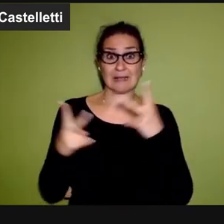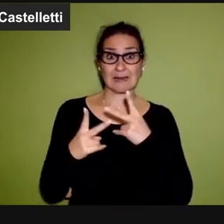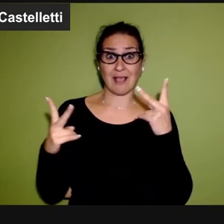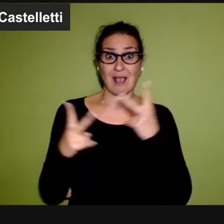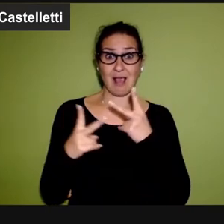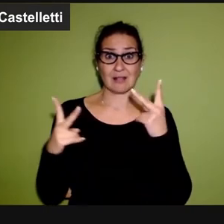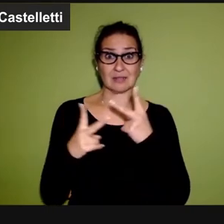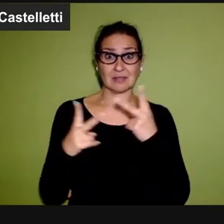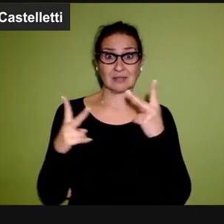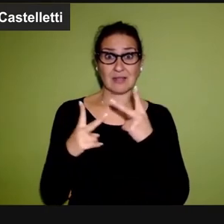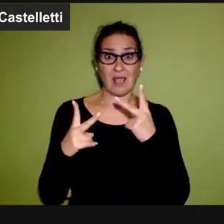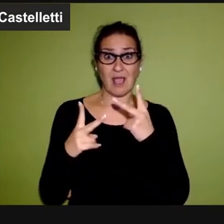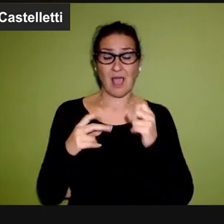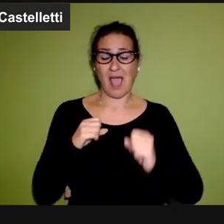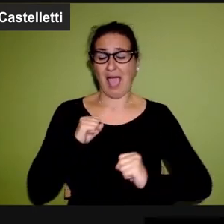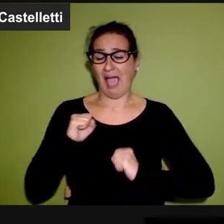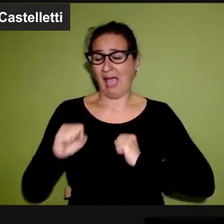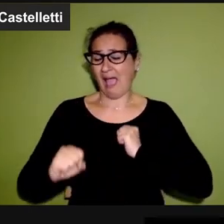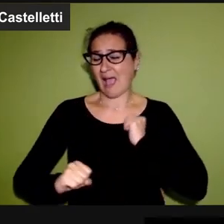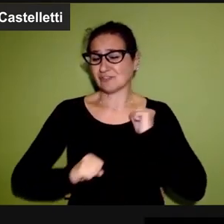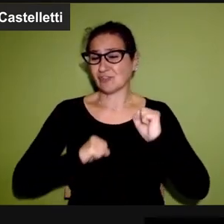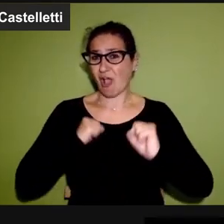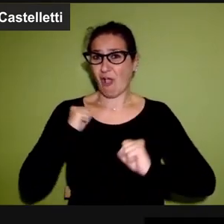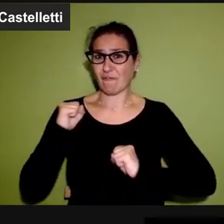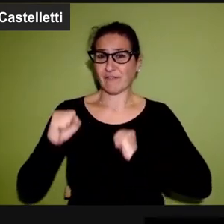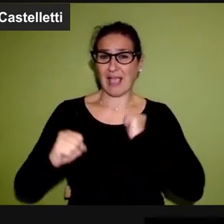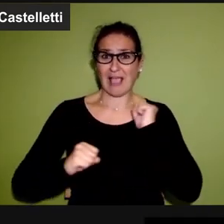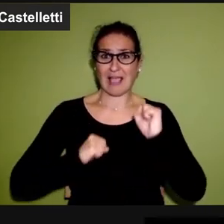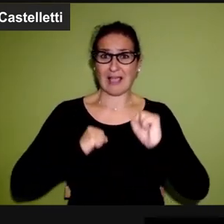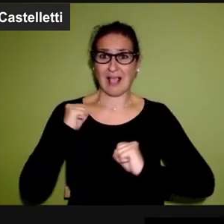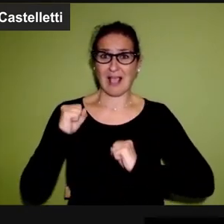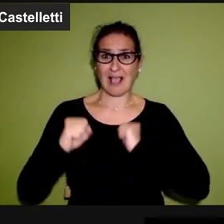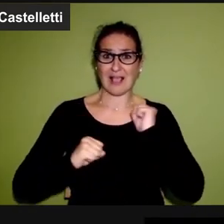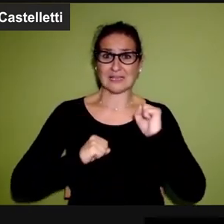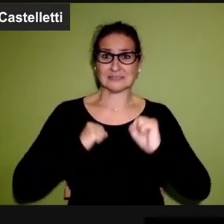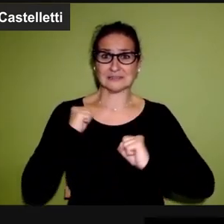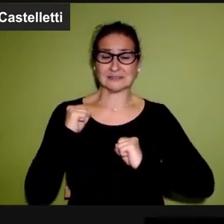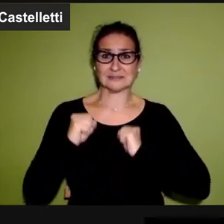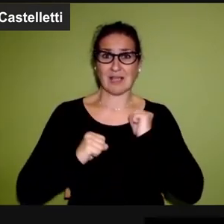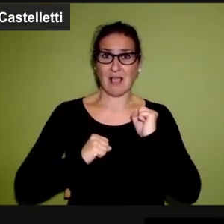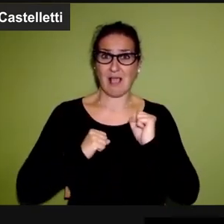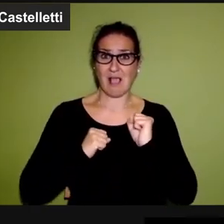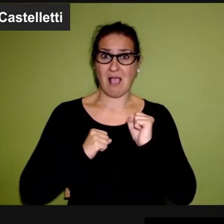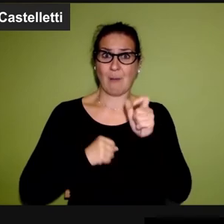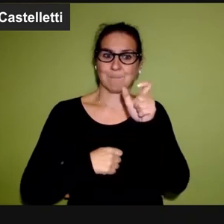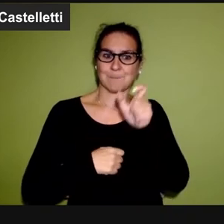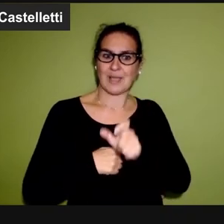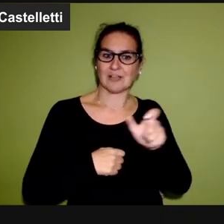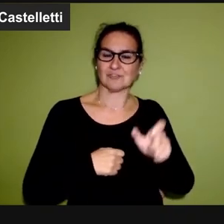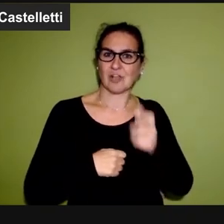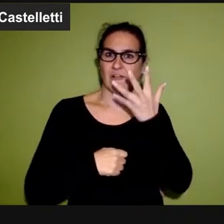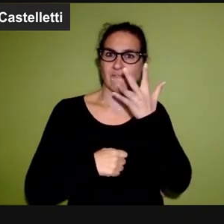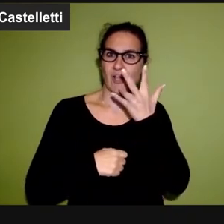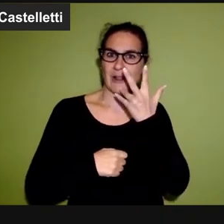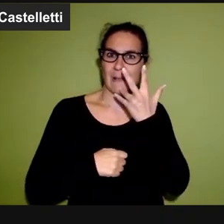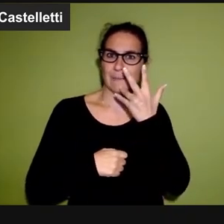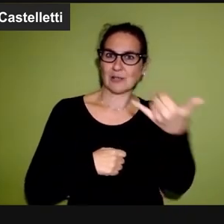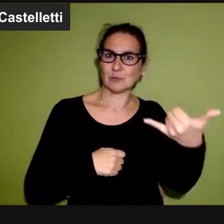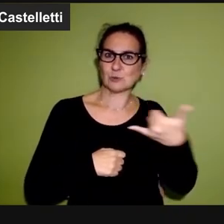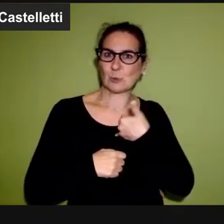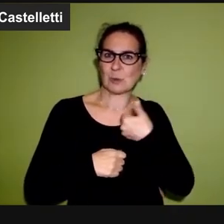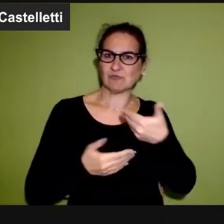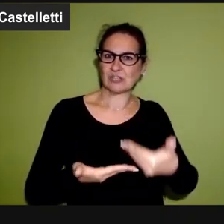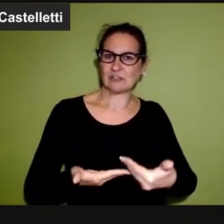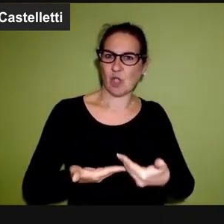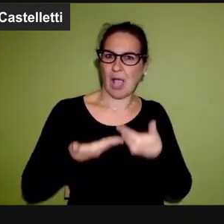far vedere la realtà dell'agonia di persone che vorrebbero il suicidio